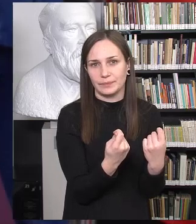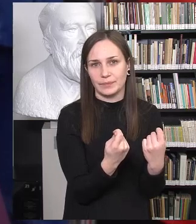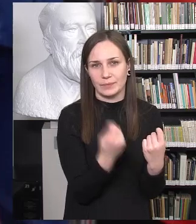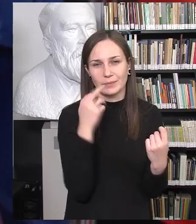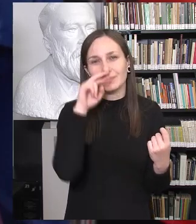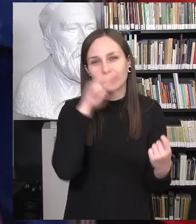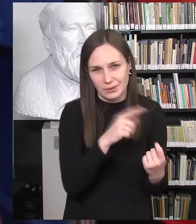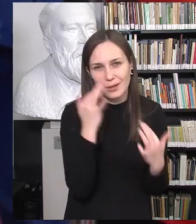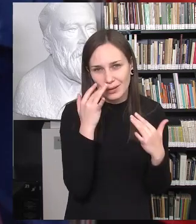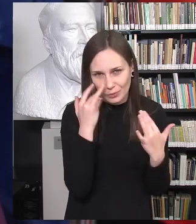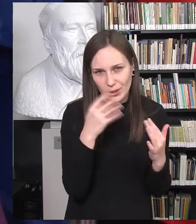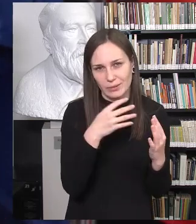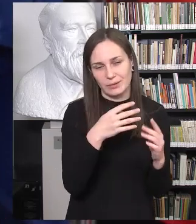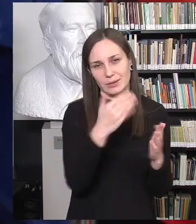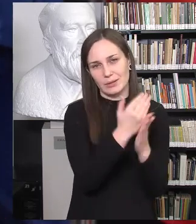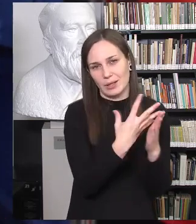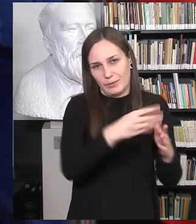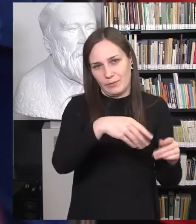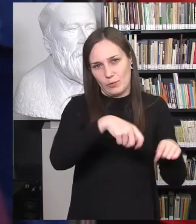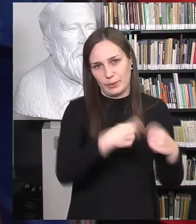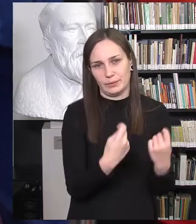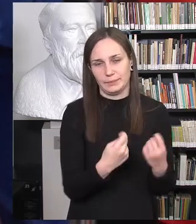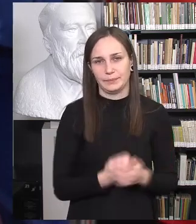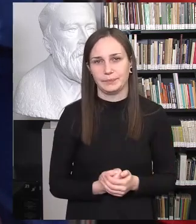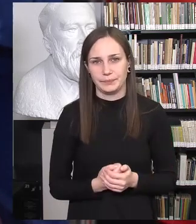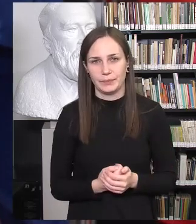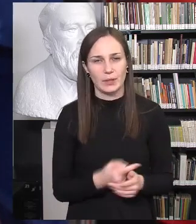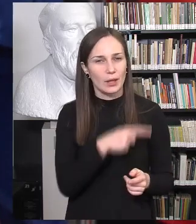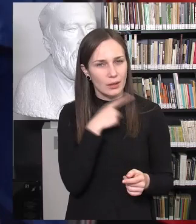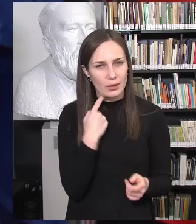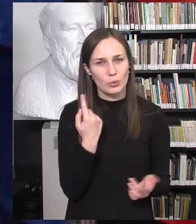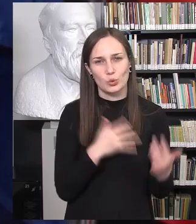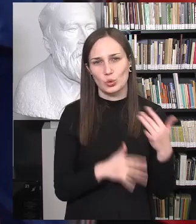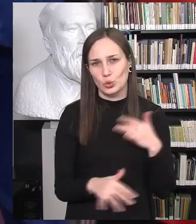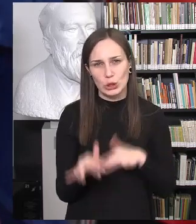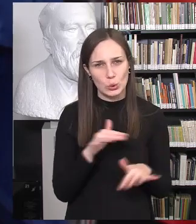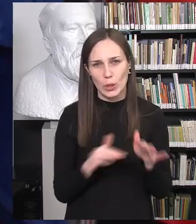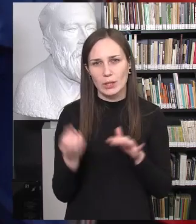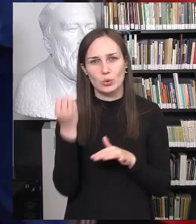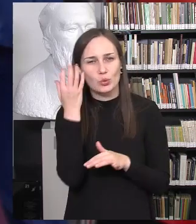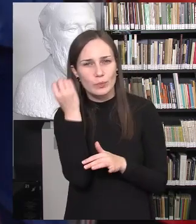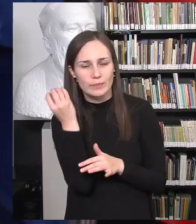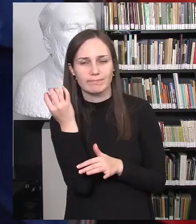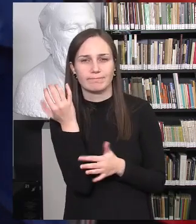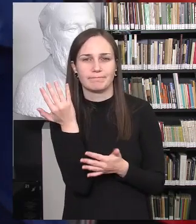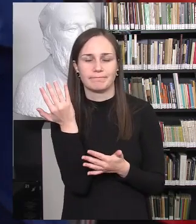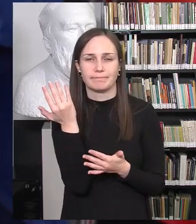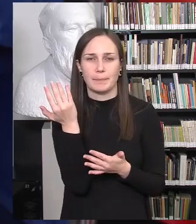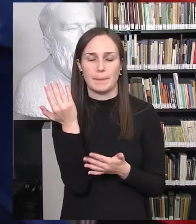galvodamas, na, ir daugybė, daugybė visokių tokių suvokiamų